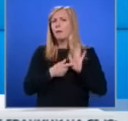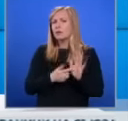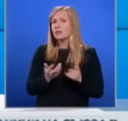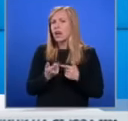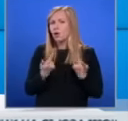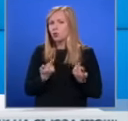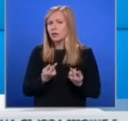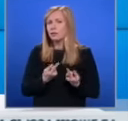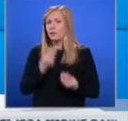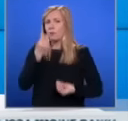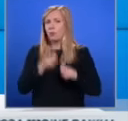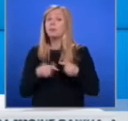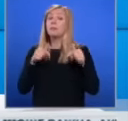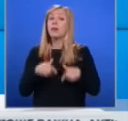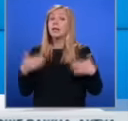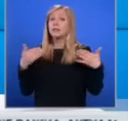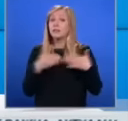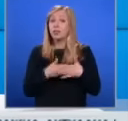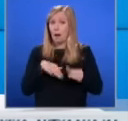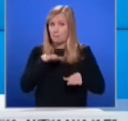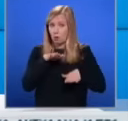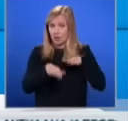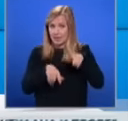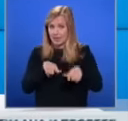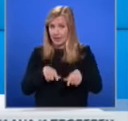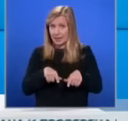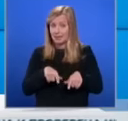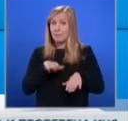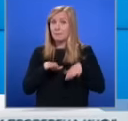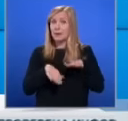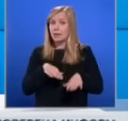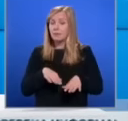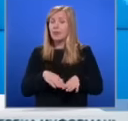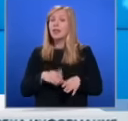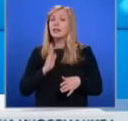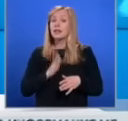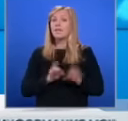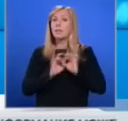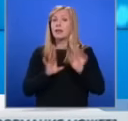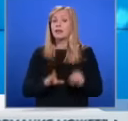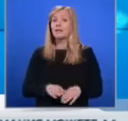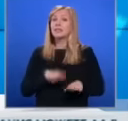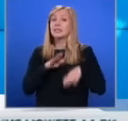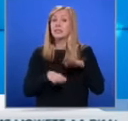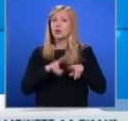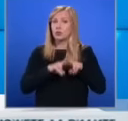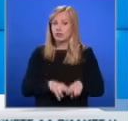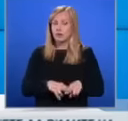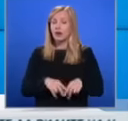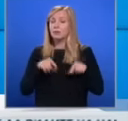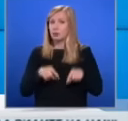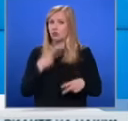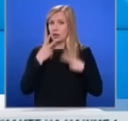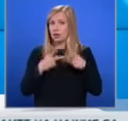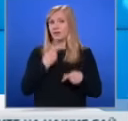няколко такива казуса? Тази вечер по следите на тези престъпления тръгва предаването Следите остават. Разследването гледайте тази